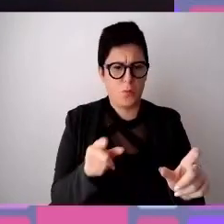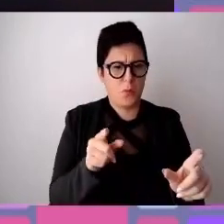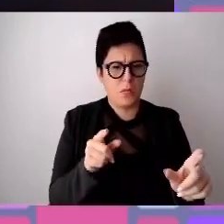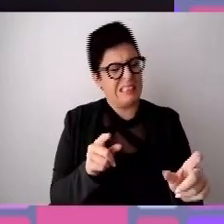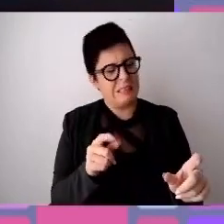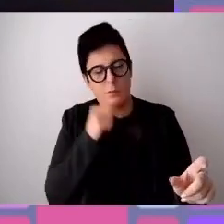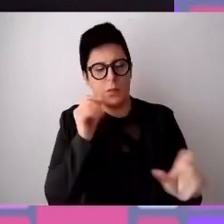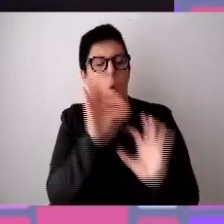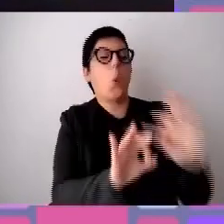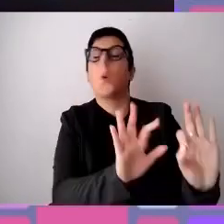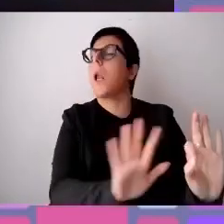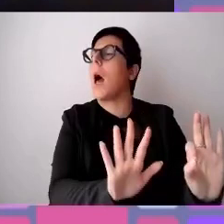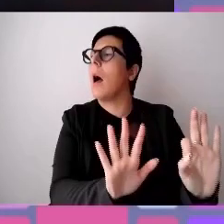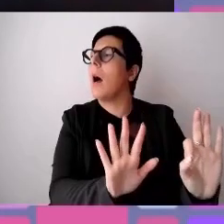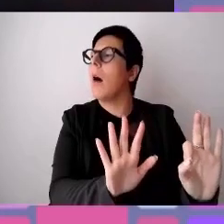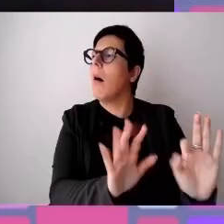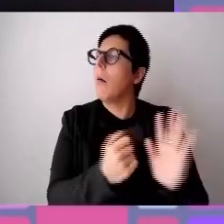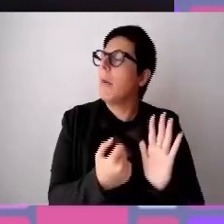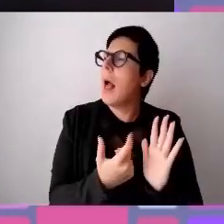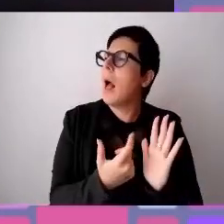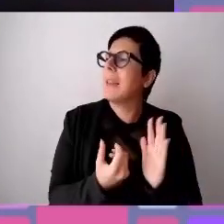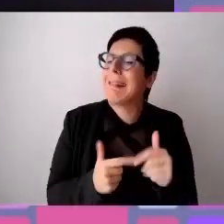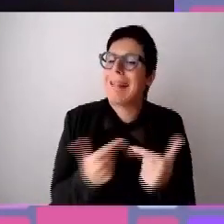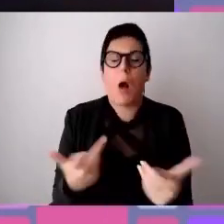da accudire e quindi anche come un peso, no?